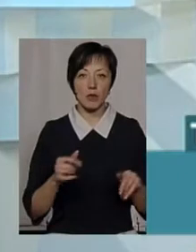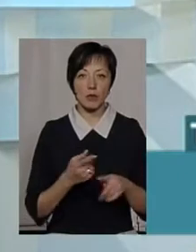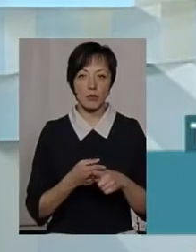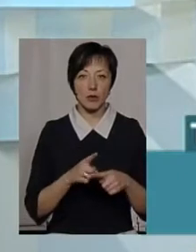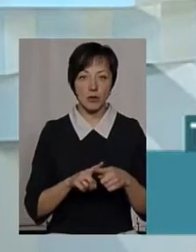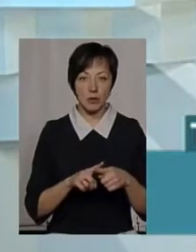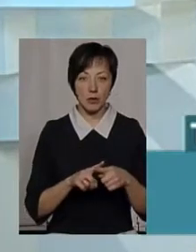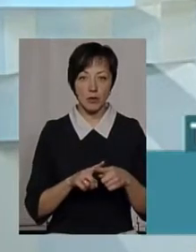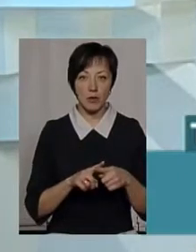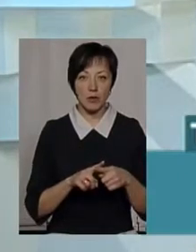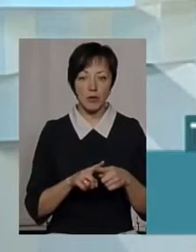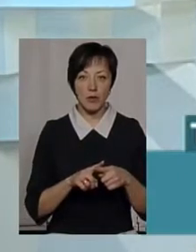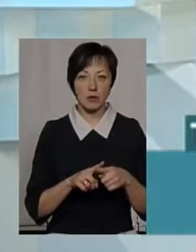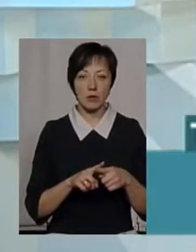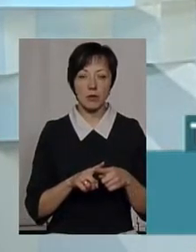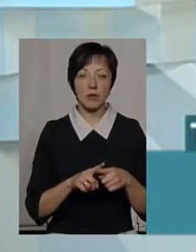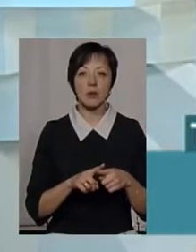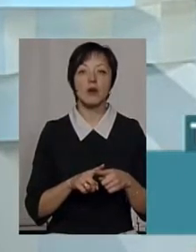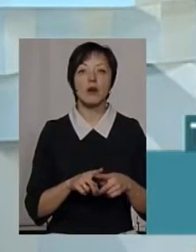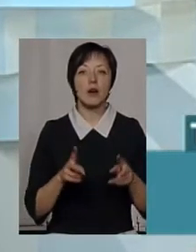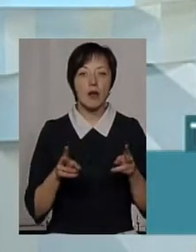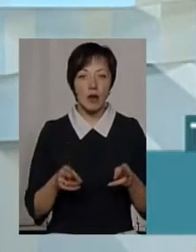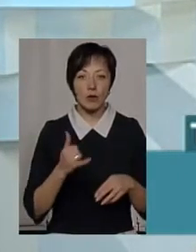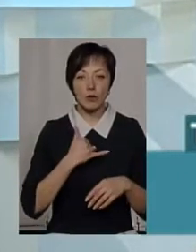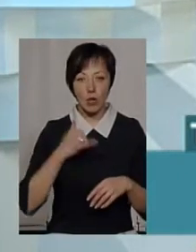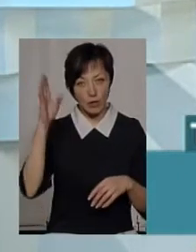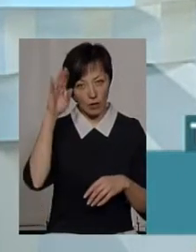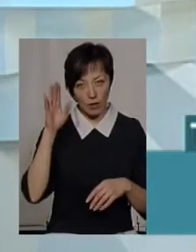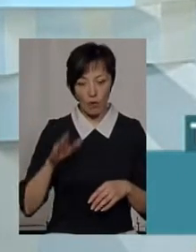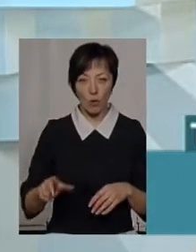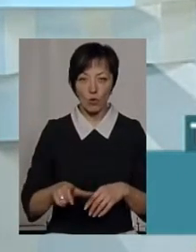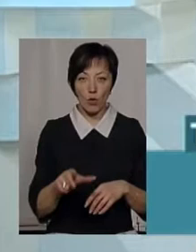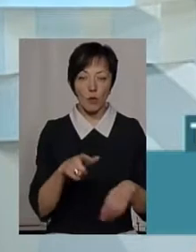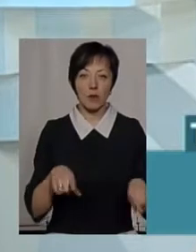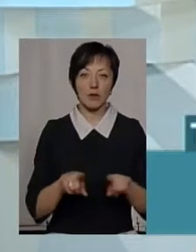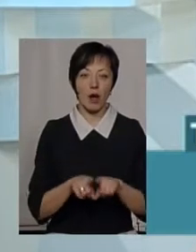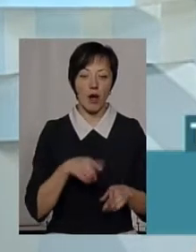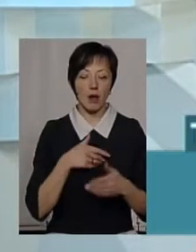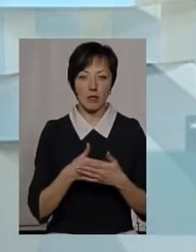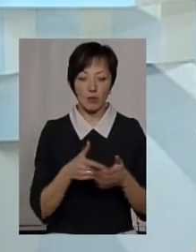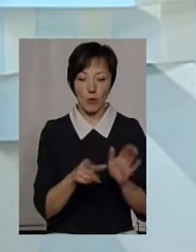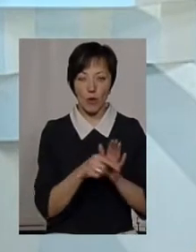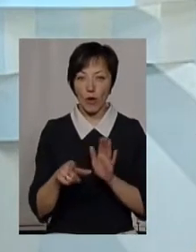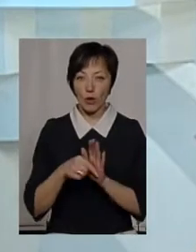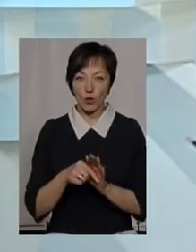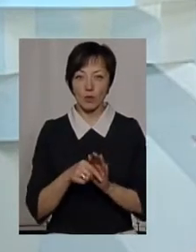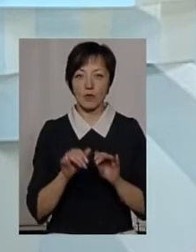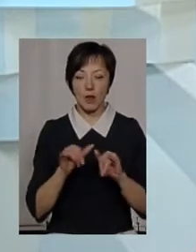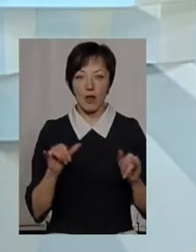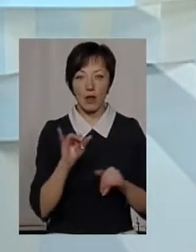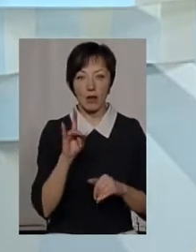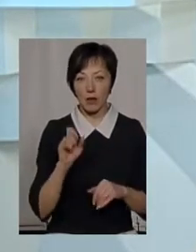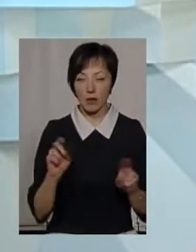збільшити, і зберегти популяцію раків у наших водоймах. Так як вони активно паруються, відкладають ікру,